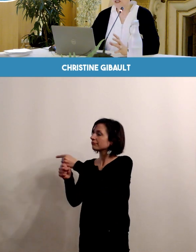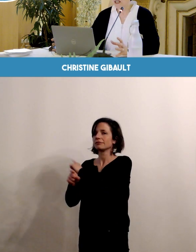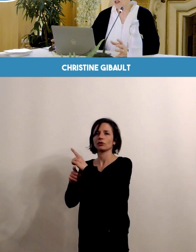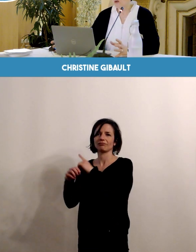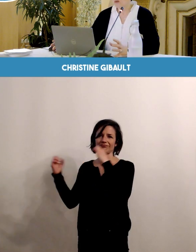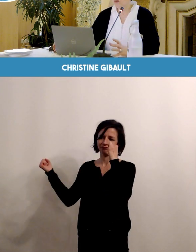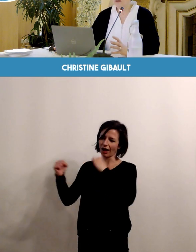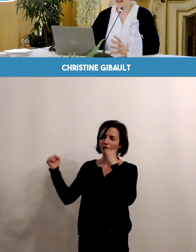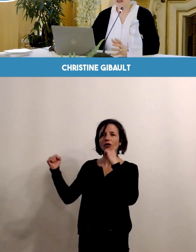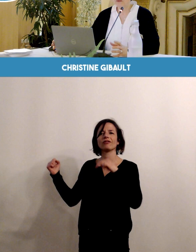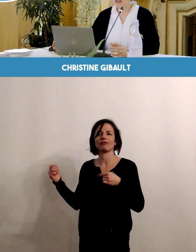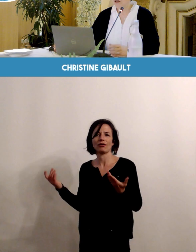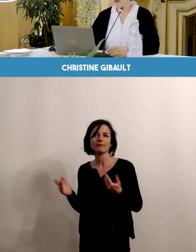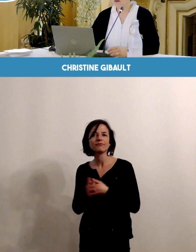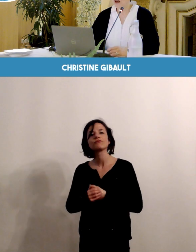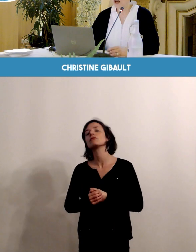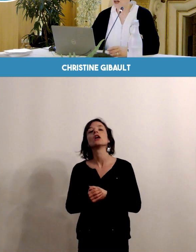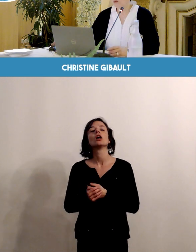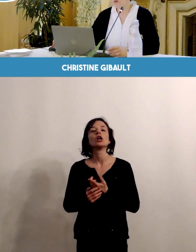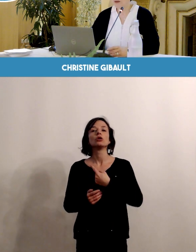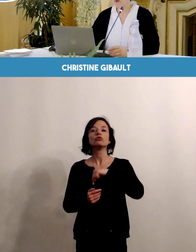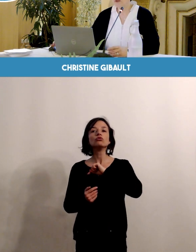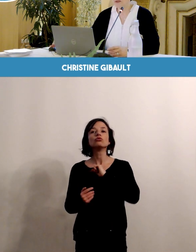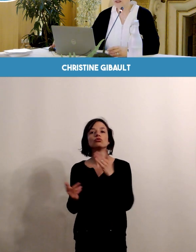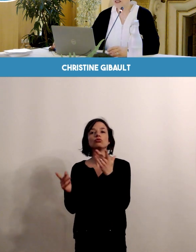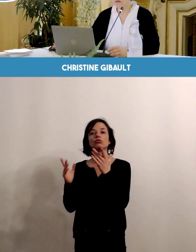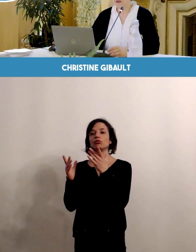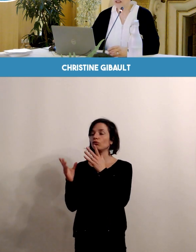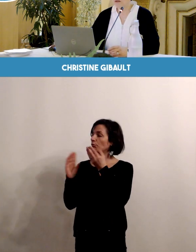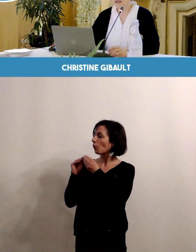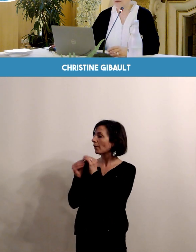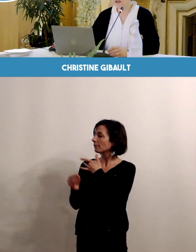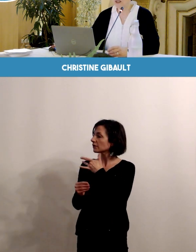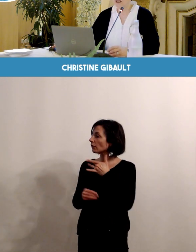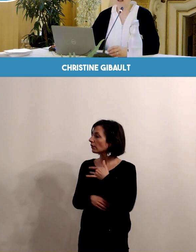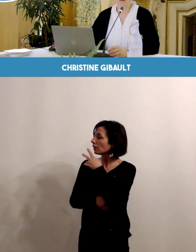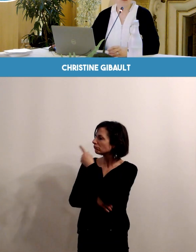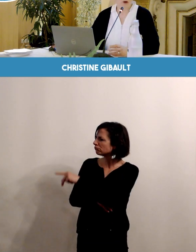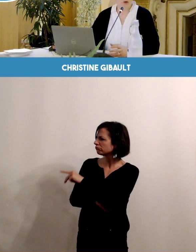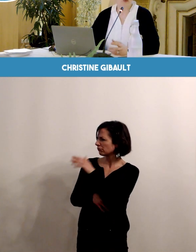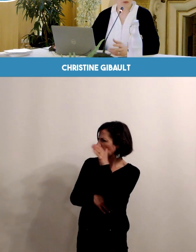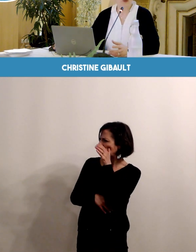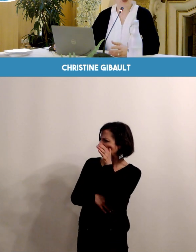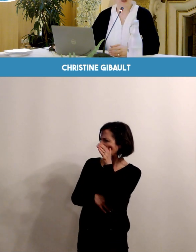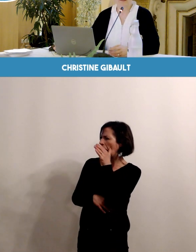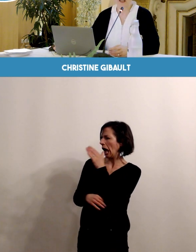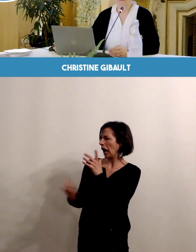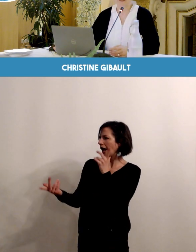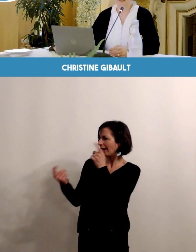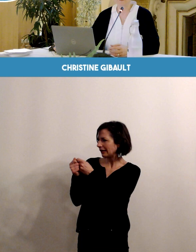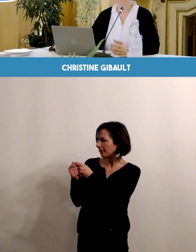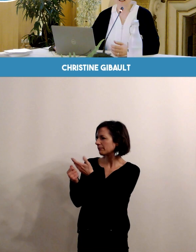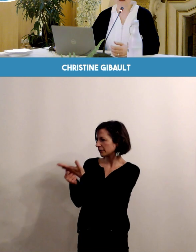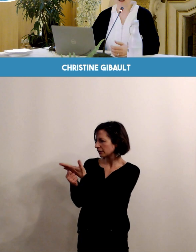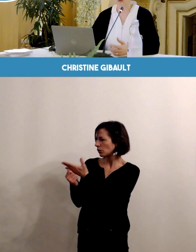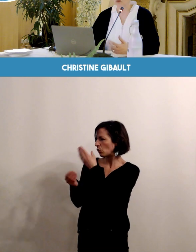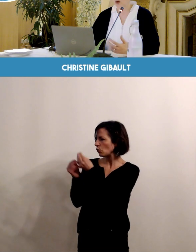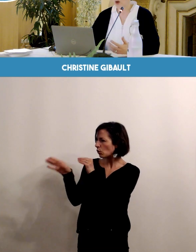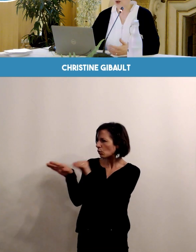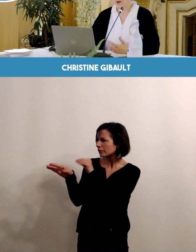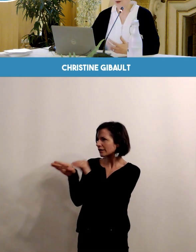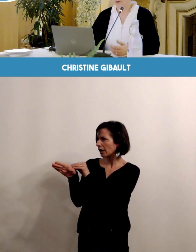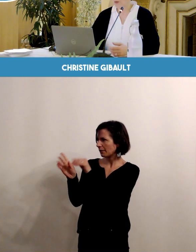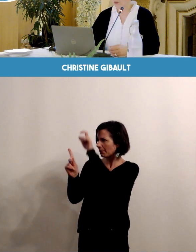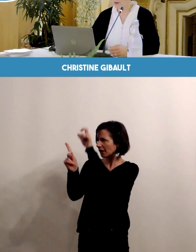propose également des actions tout à fait adaptées à vos problèmes de santé qui ont été identifiés, et voire on peut vous orienter vers un spécialiste très en